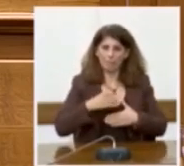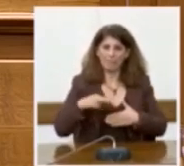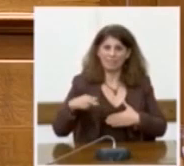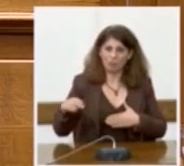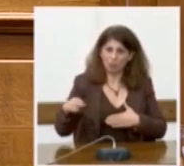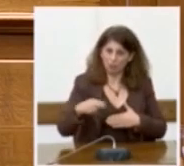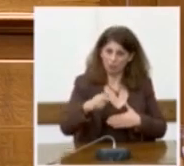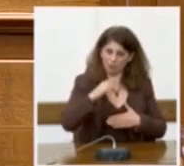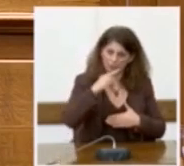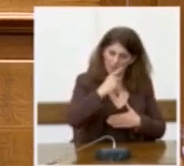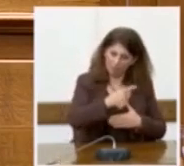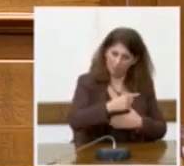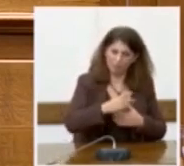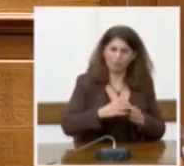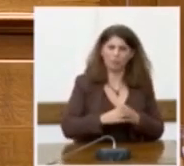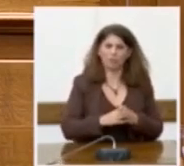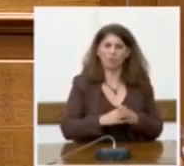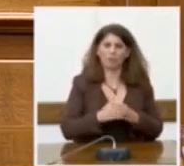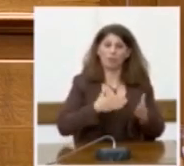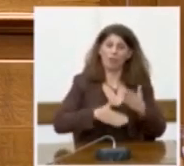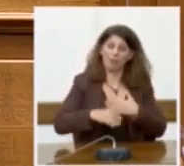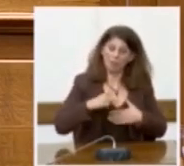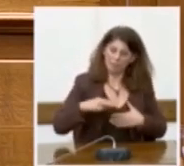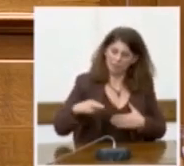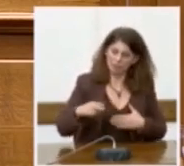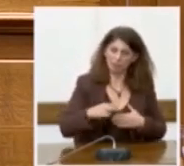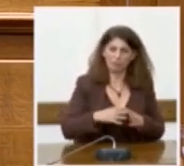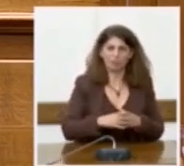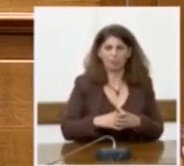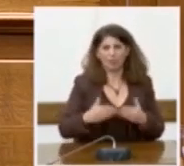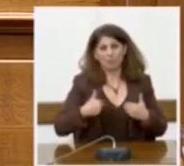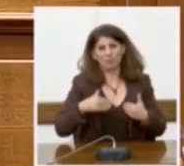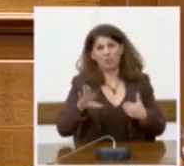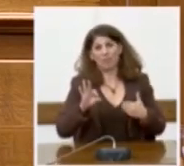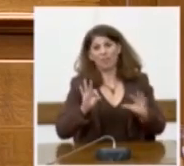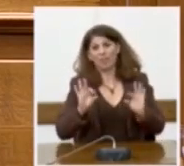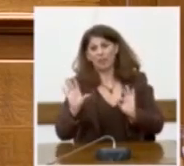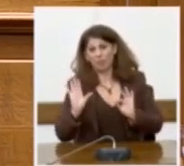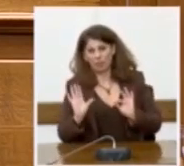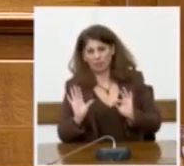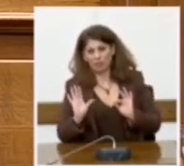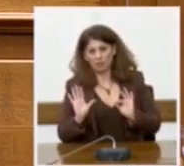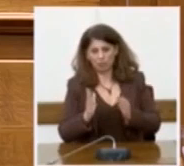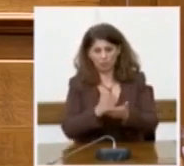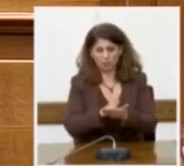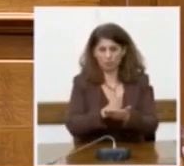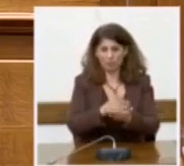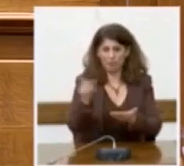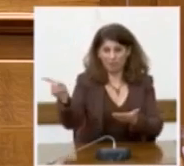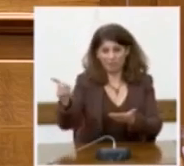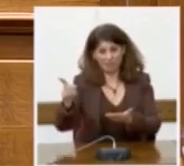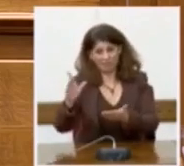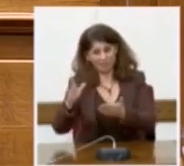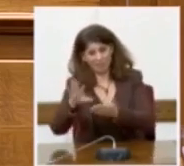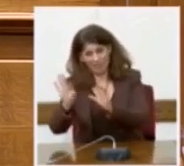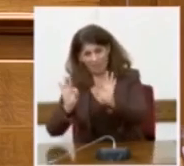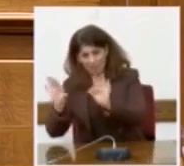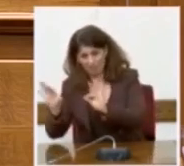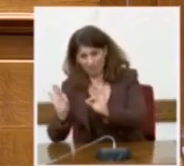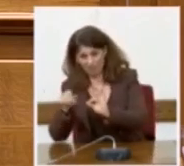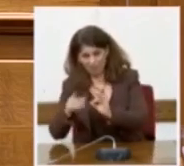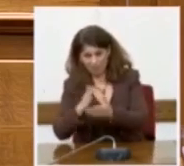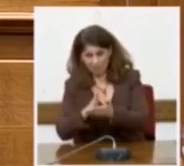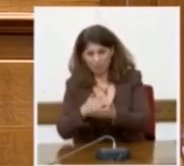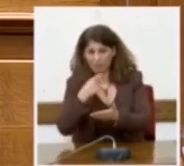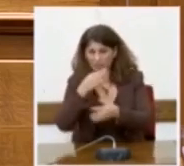θα απαντήσω με αγάπη και συντροφικότητα Εμείς δεν επιλέγουμε μεταξύ υπεριαλισμών, εσείς επιλέγετε Εσείς επιλέγετε να